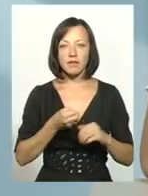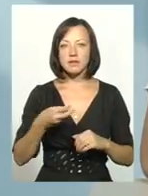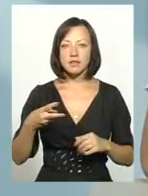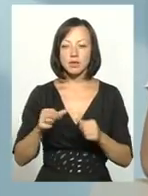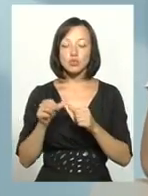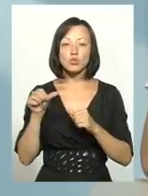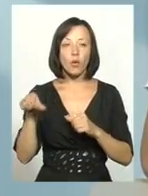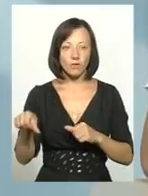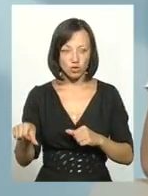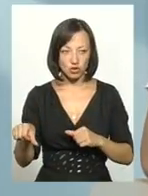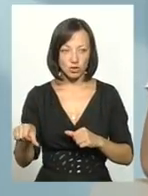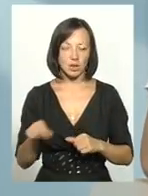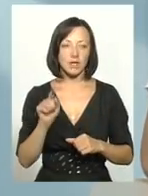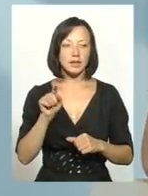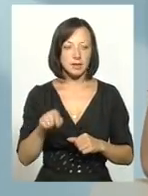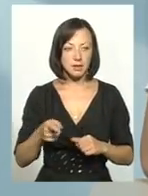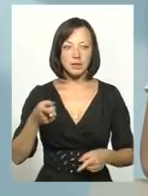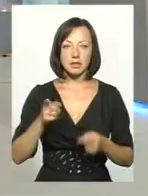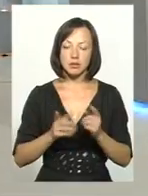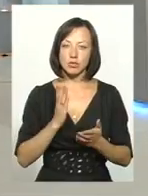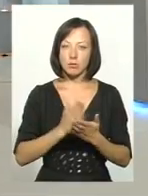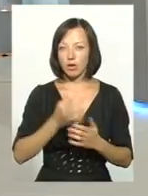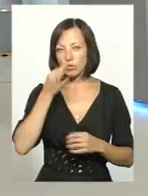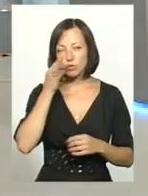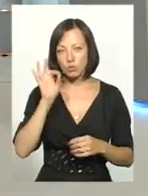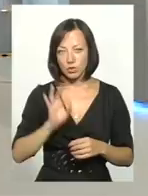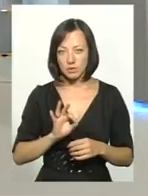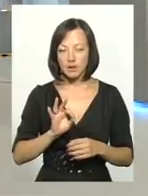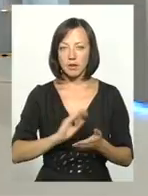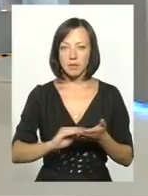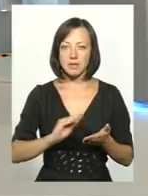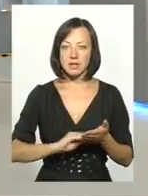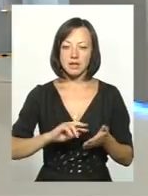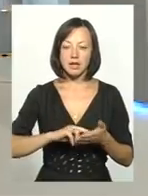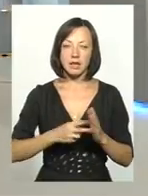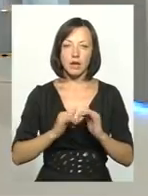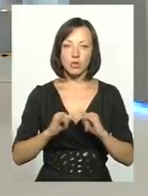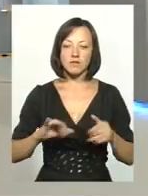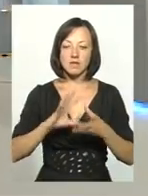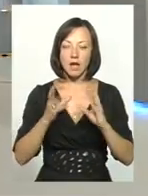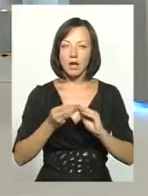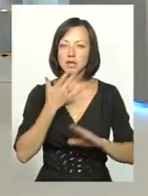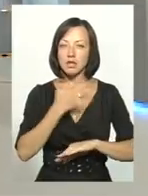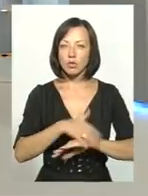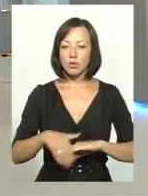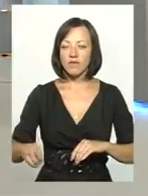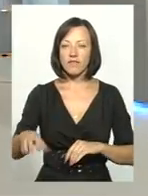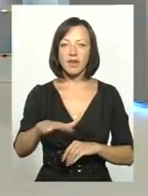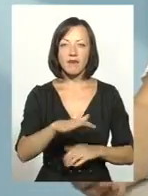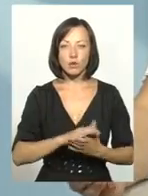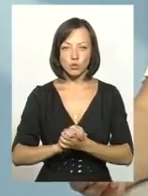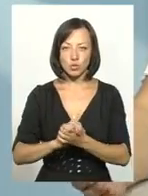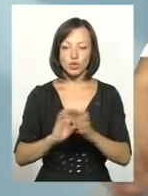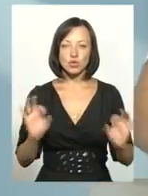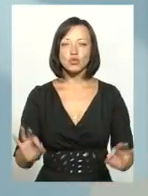зовнішніх. Тобто тих, які дійсно мають досвід в залученні інвестицій на писанні стратегії розвитку. Взагалі, за кордоном в Європейському Союзі